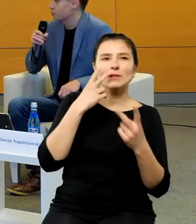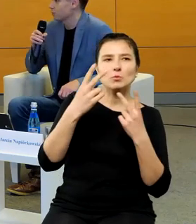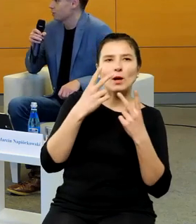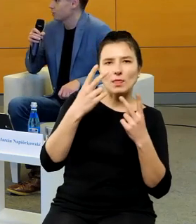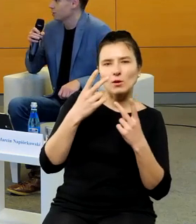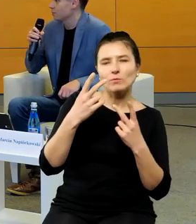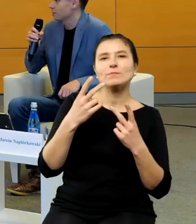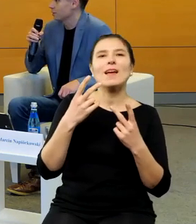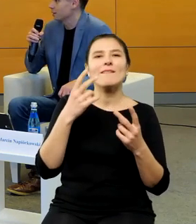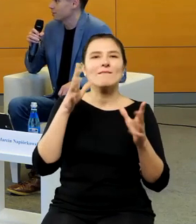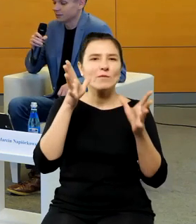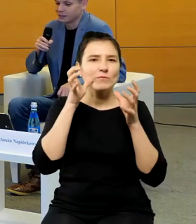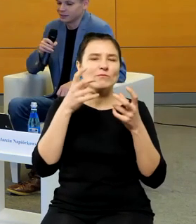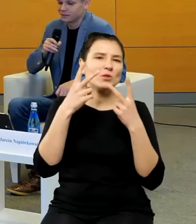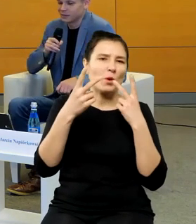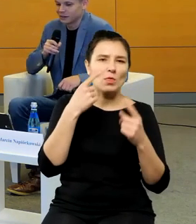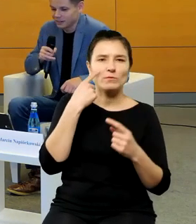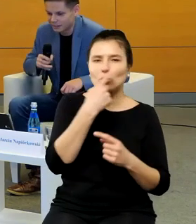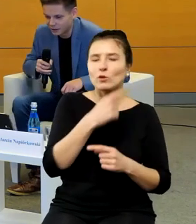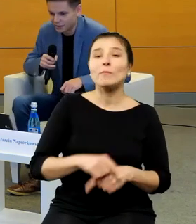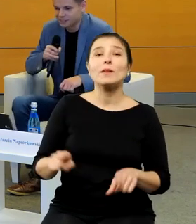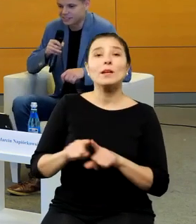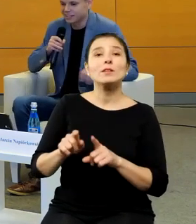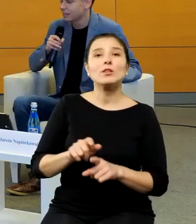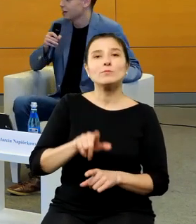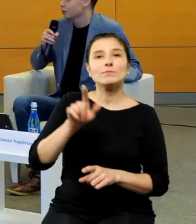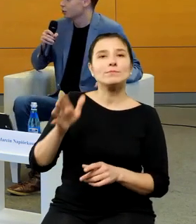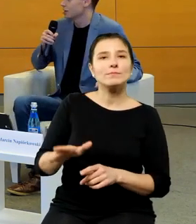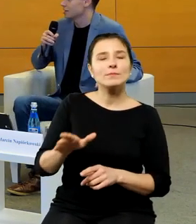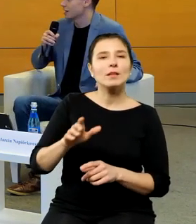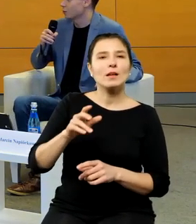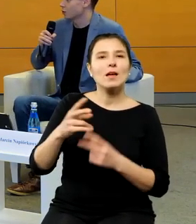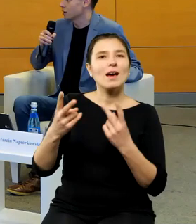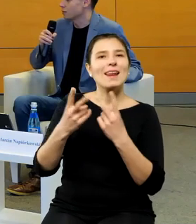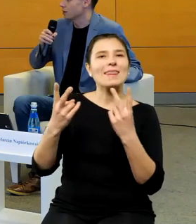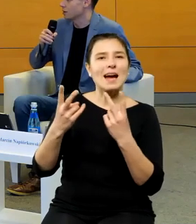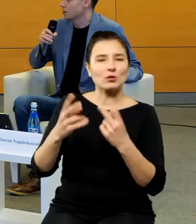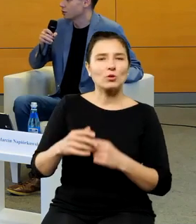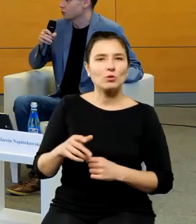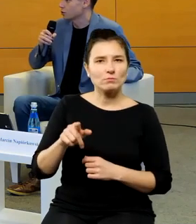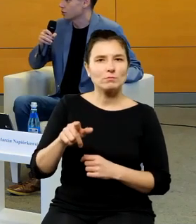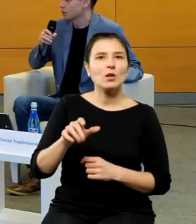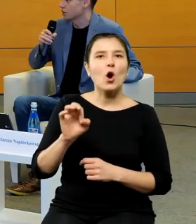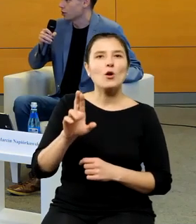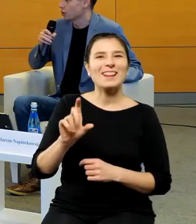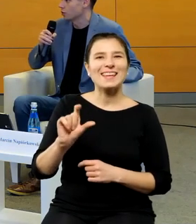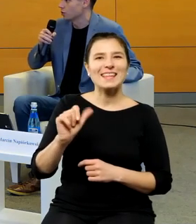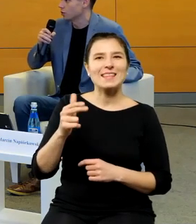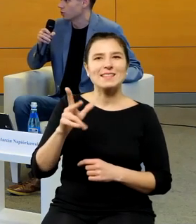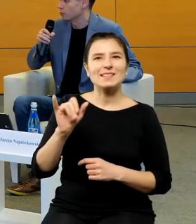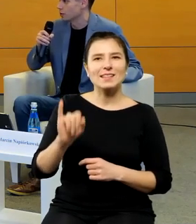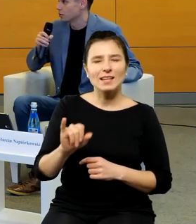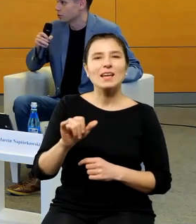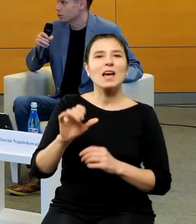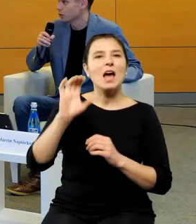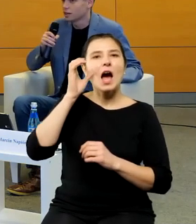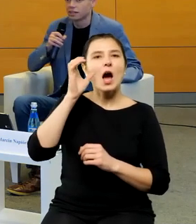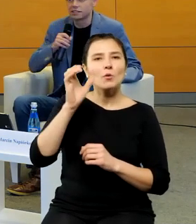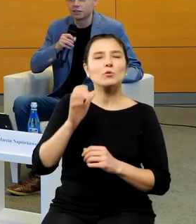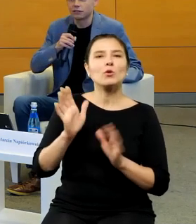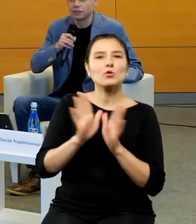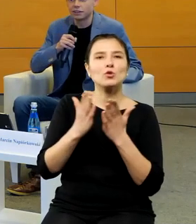trudnej roli pan redaktor Orliński, który jest autorem książki o Koperniku,